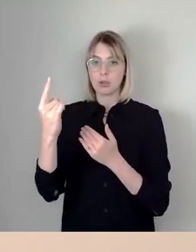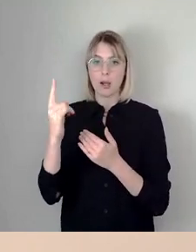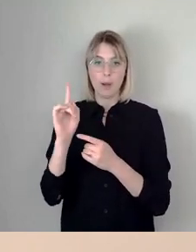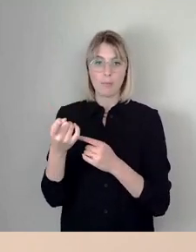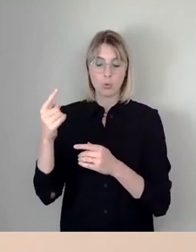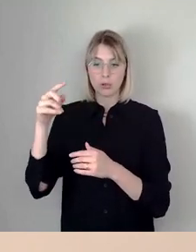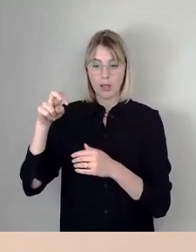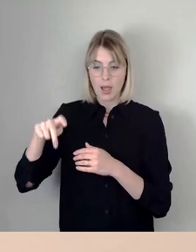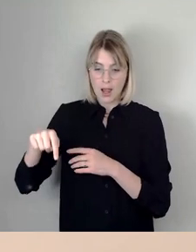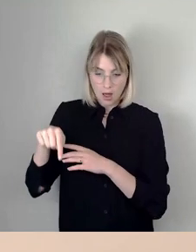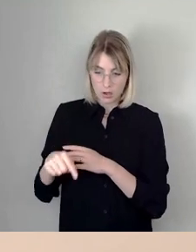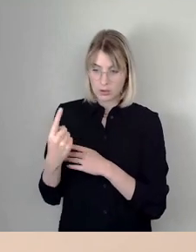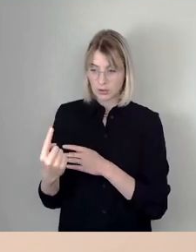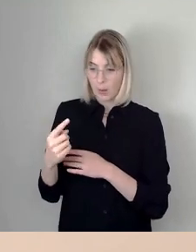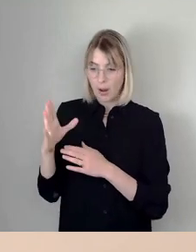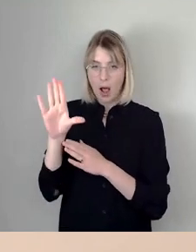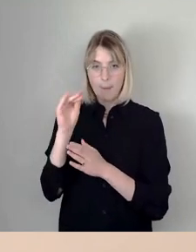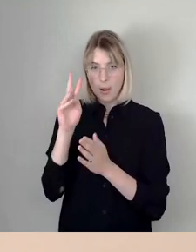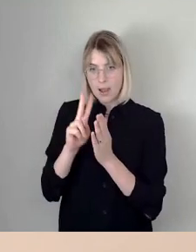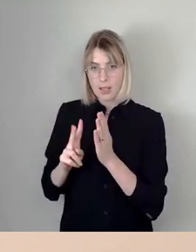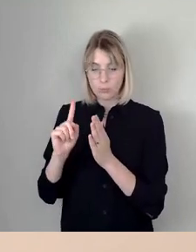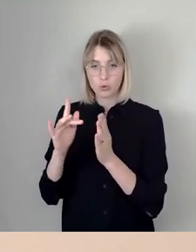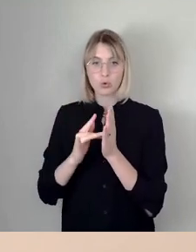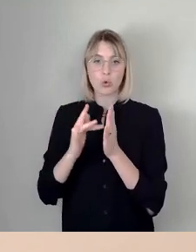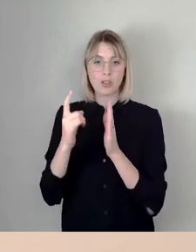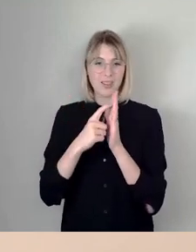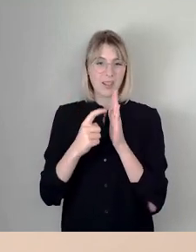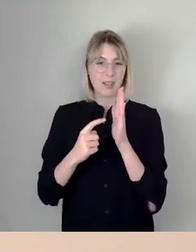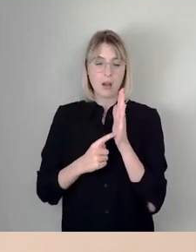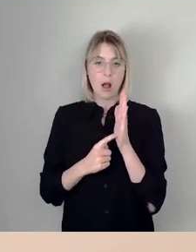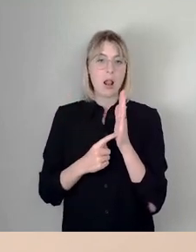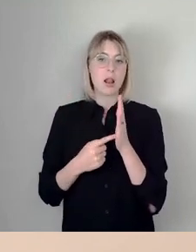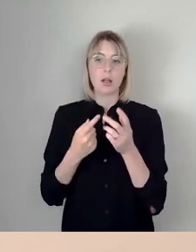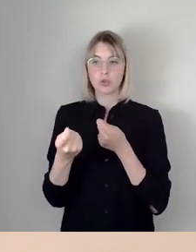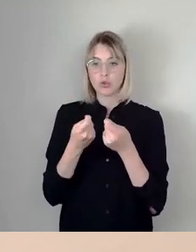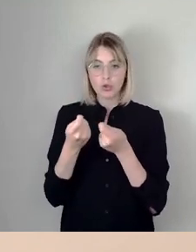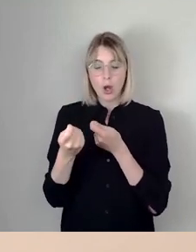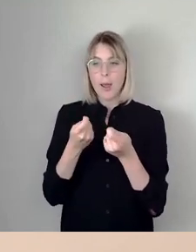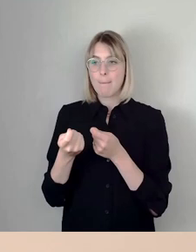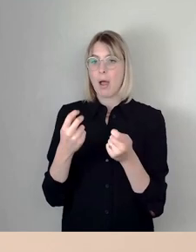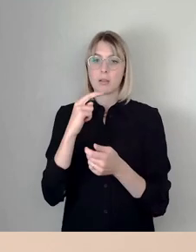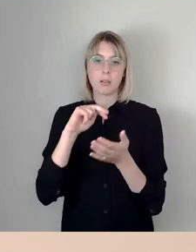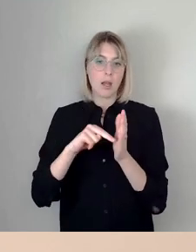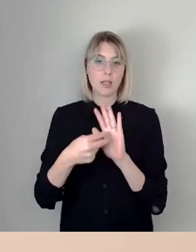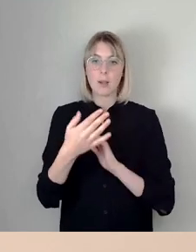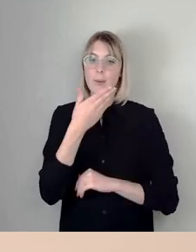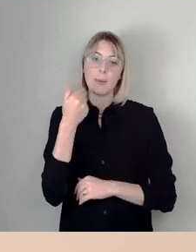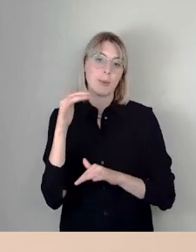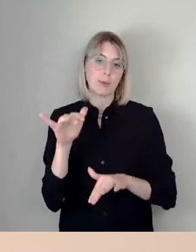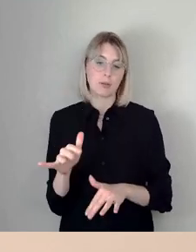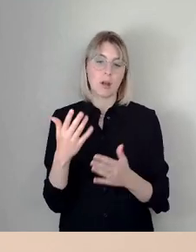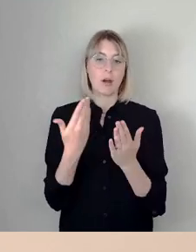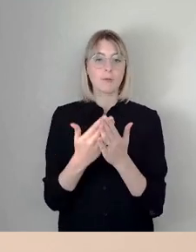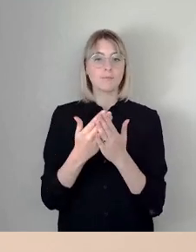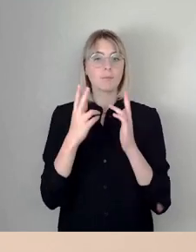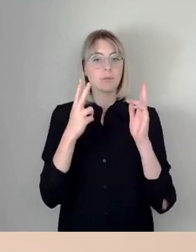weil wir keine digital verfügbare steuerbare Technik haben. Und in der Tat sind